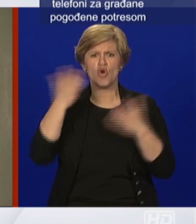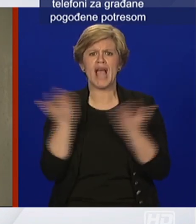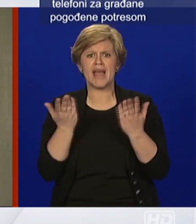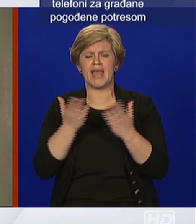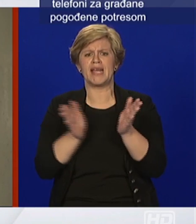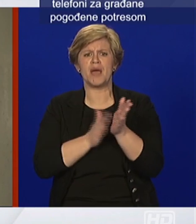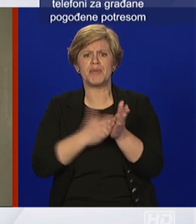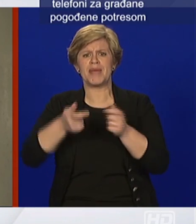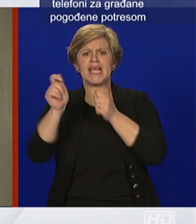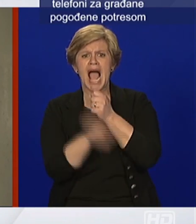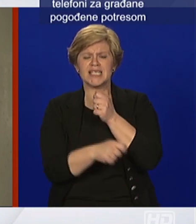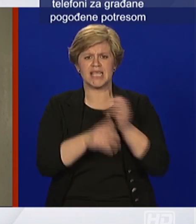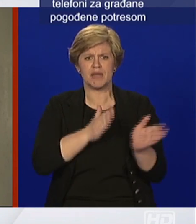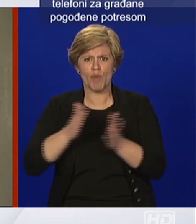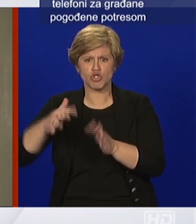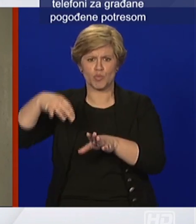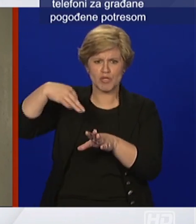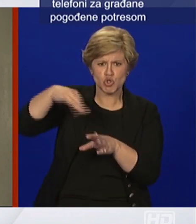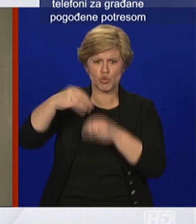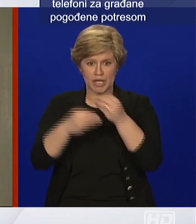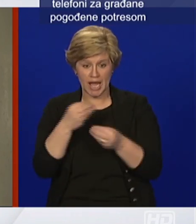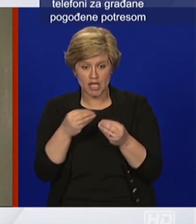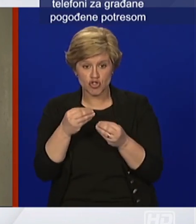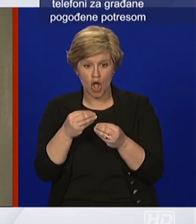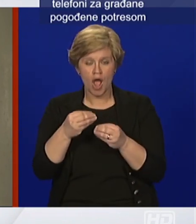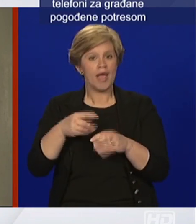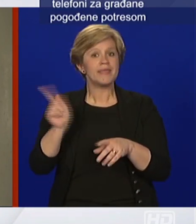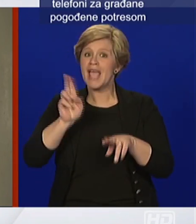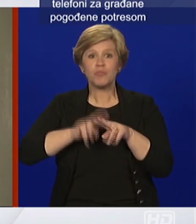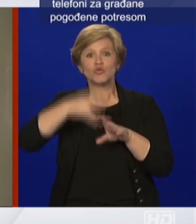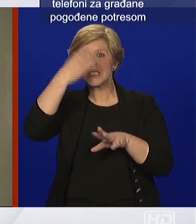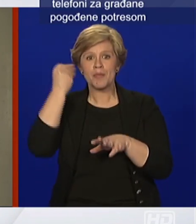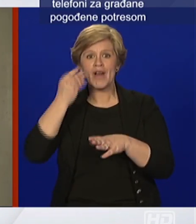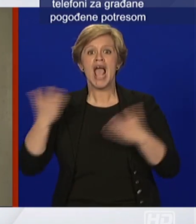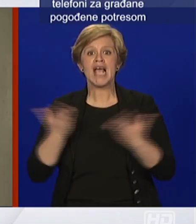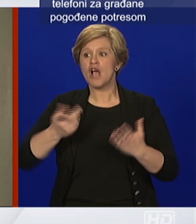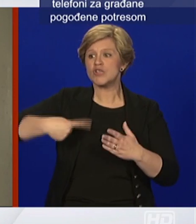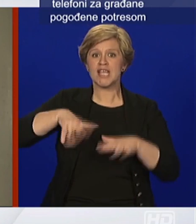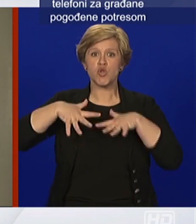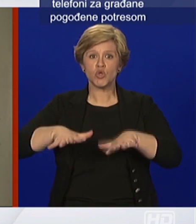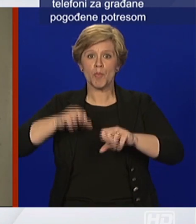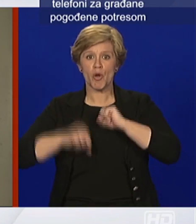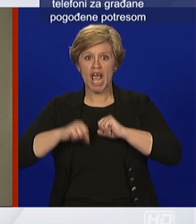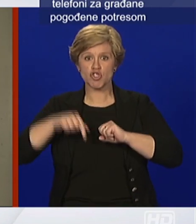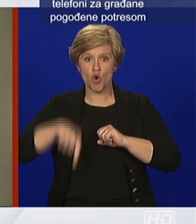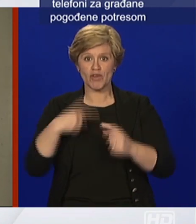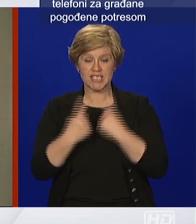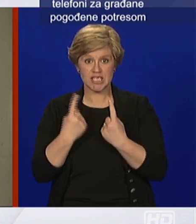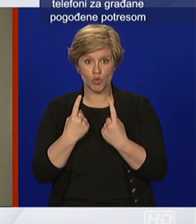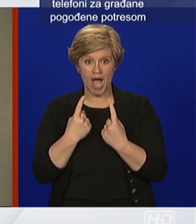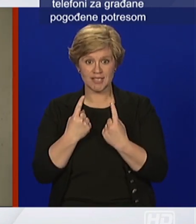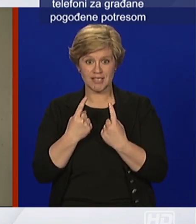će se zaboraviti ono kako se tko ponašao u ovom razlogu to neka si